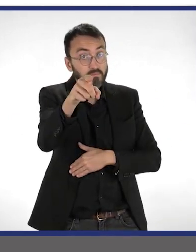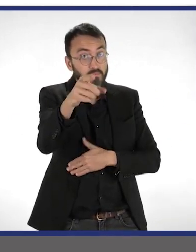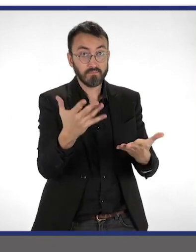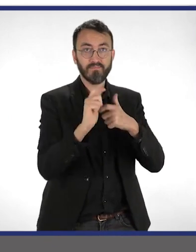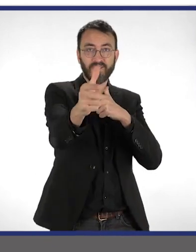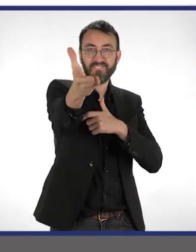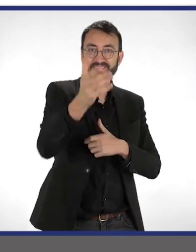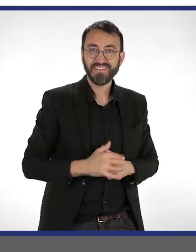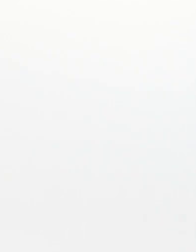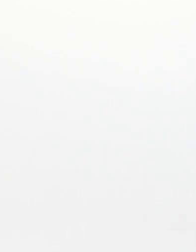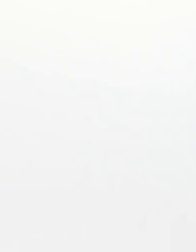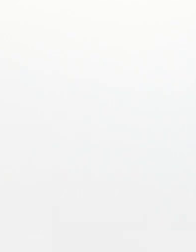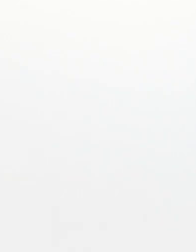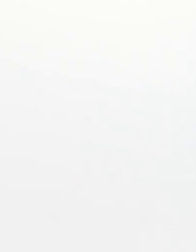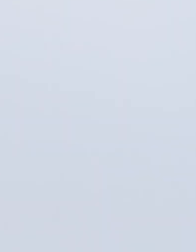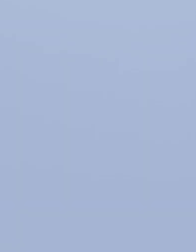C'est à votre tour, maintenant.